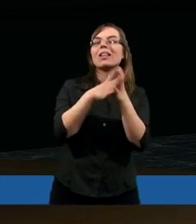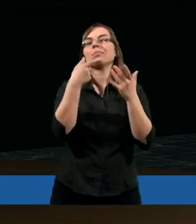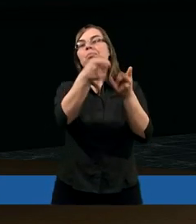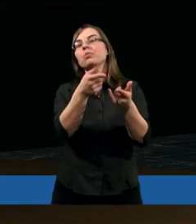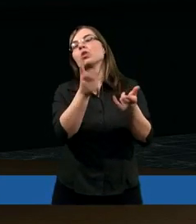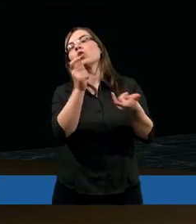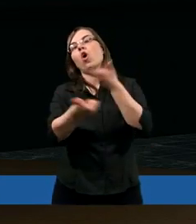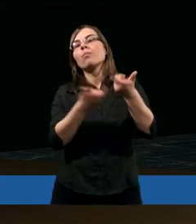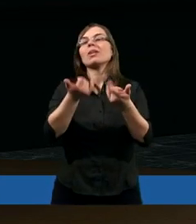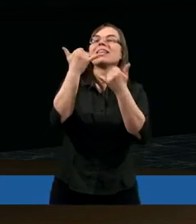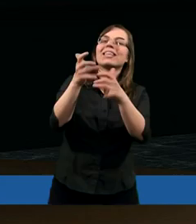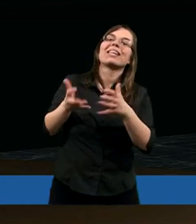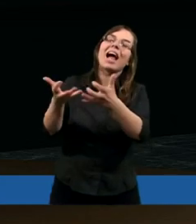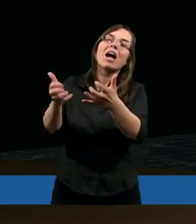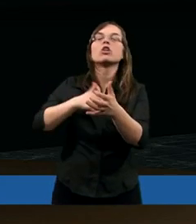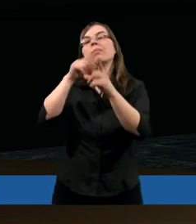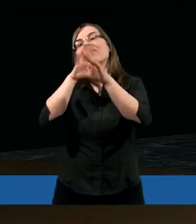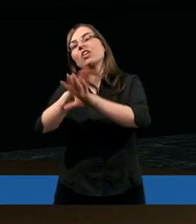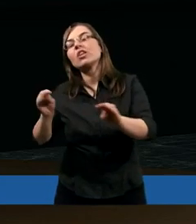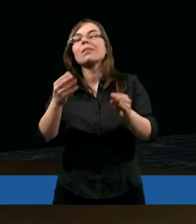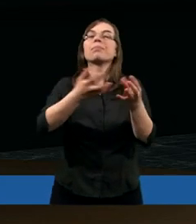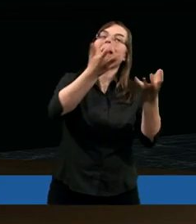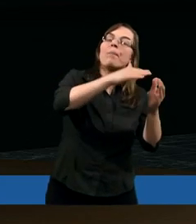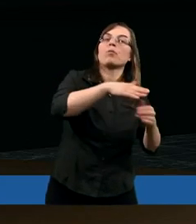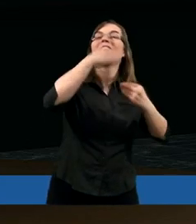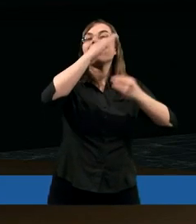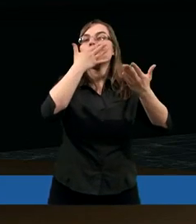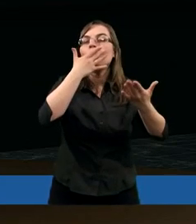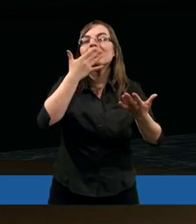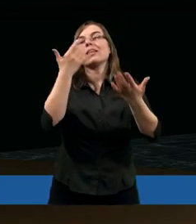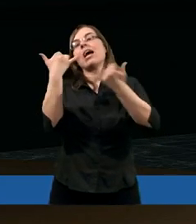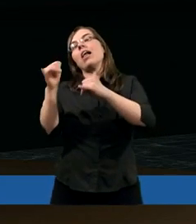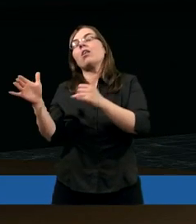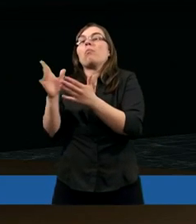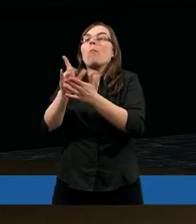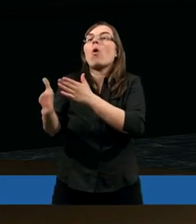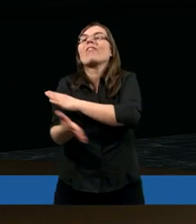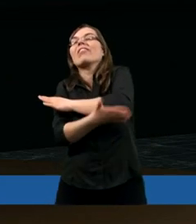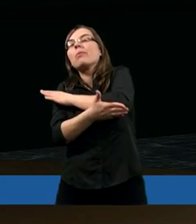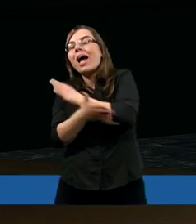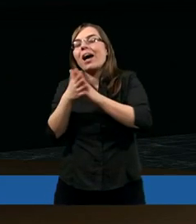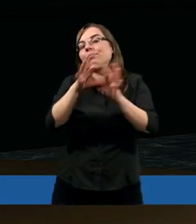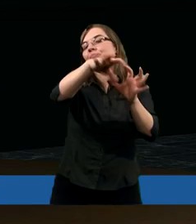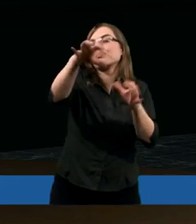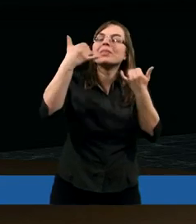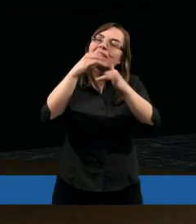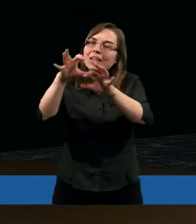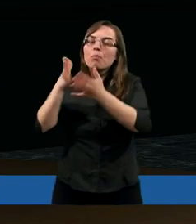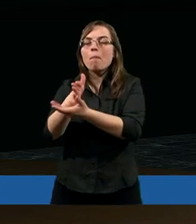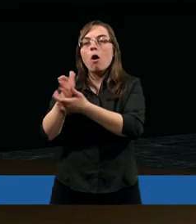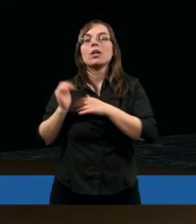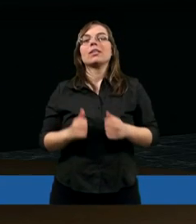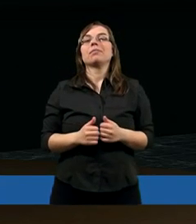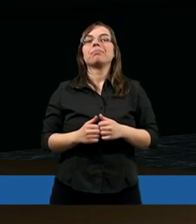wystąpili naprzód, innych zachęcić, żeby się wyciszyli, innych po prostu wspierać. Myślę, że to jest w ogóle